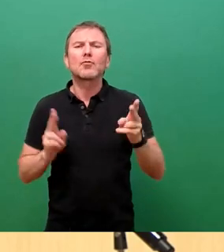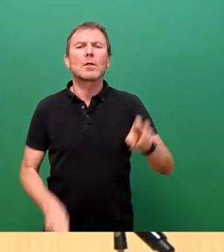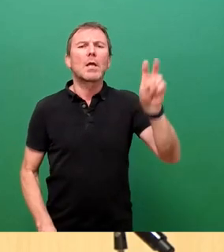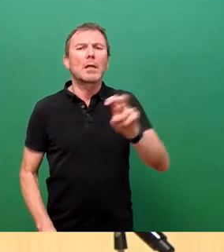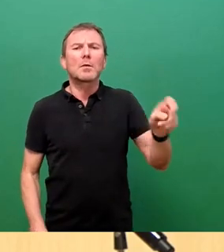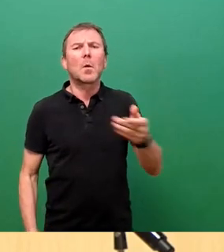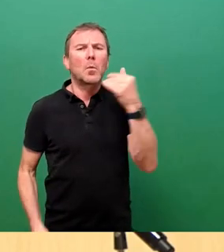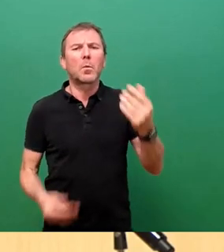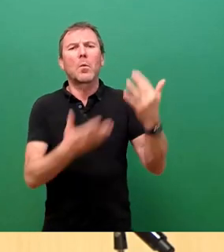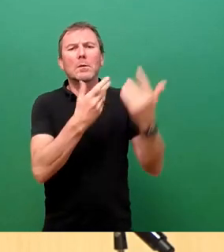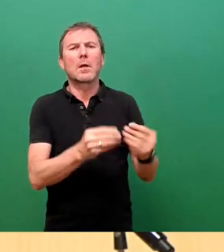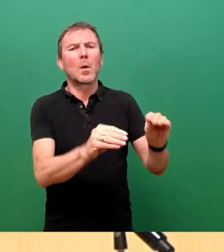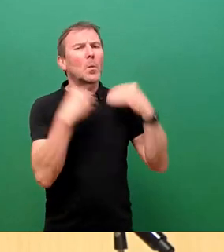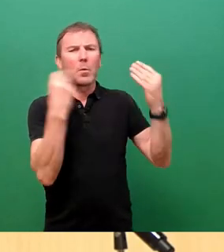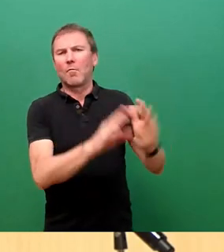Informationen.